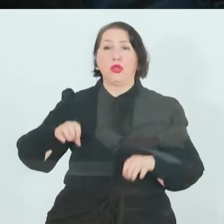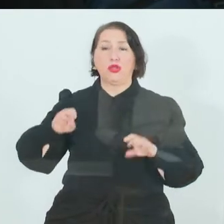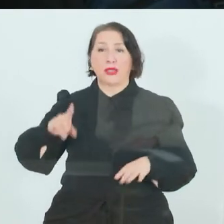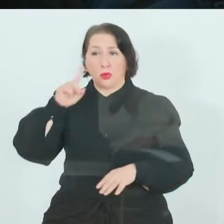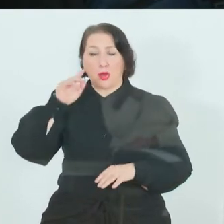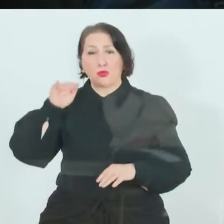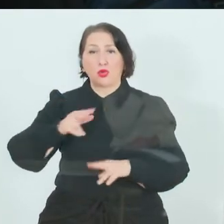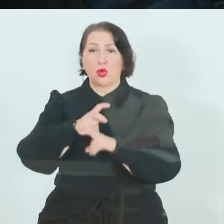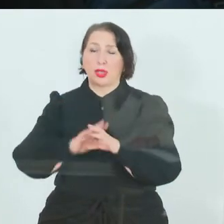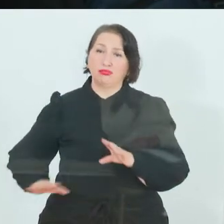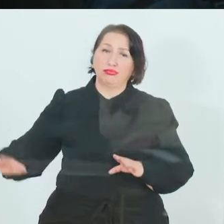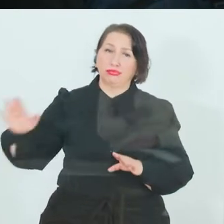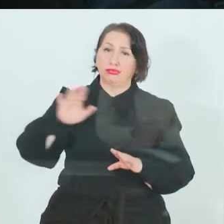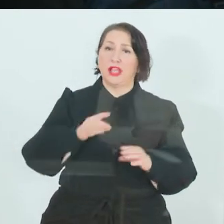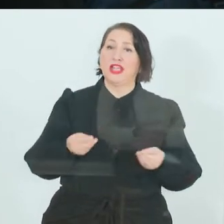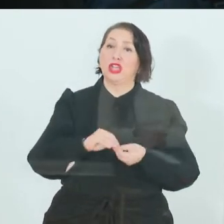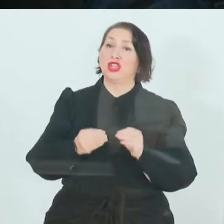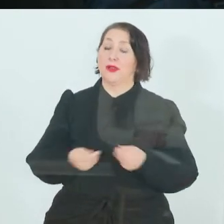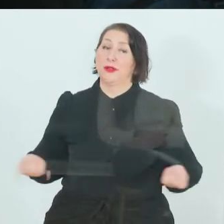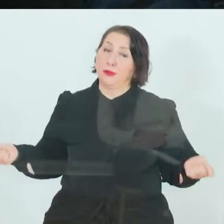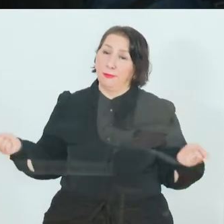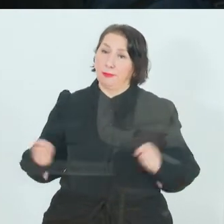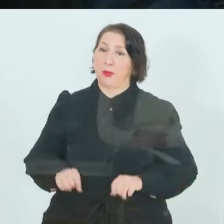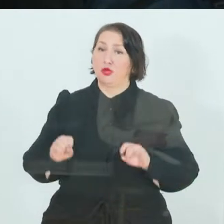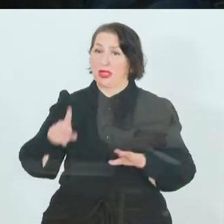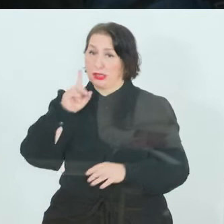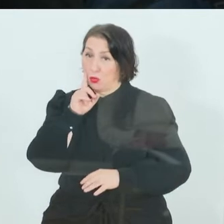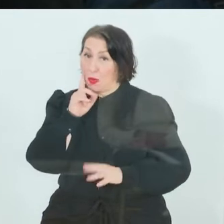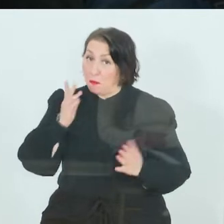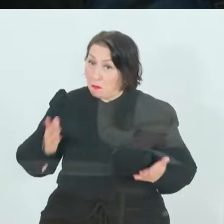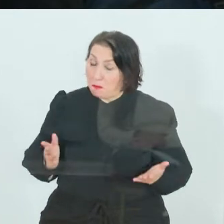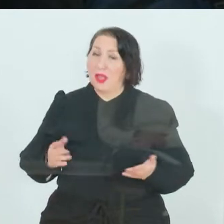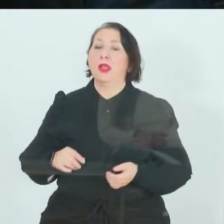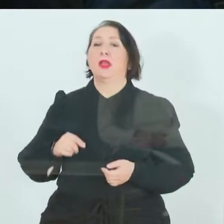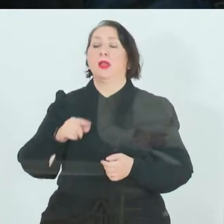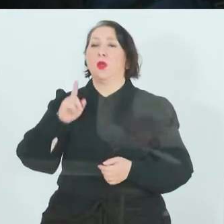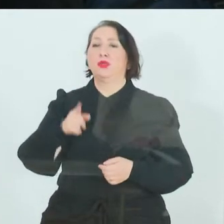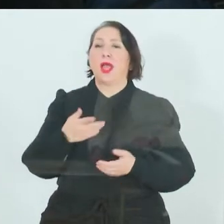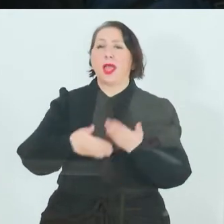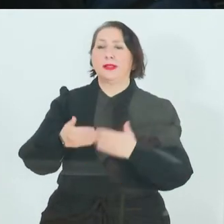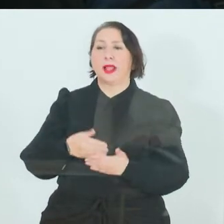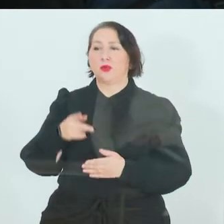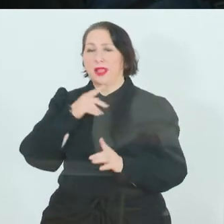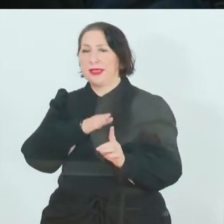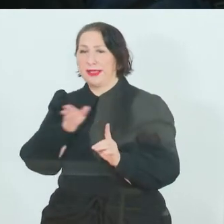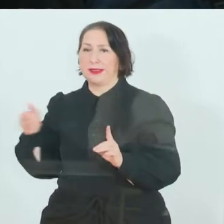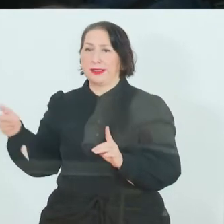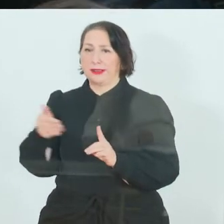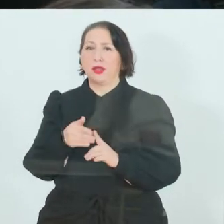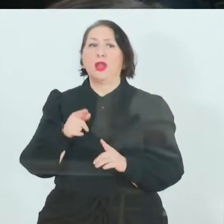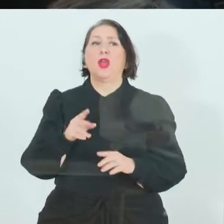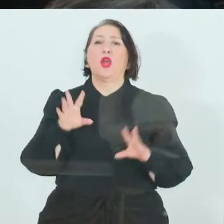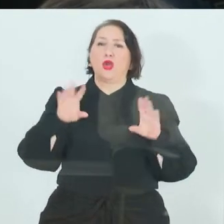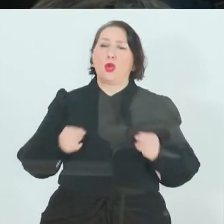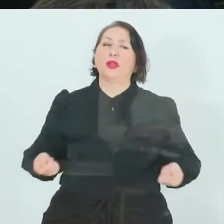schließen müssen, österreichweit. Können Sie dazu was sagen? Und der Handel sagt, er sei indirekt auch massiv von diesem